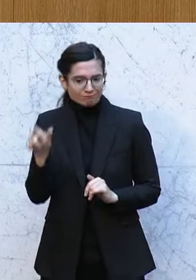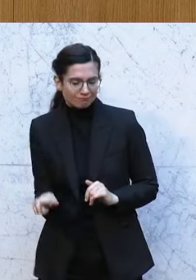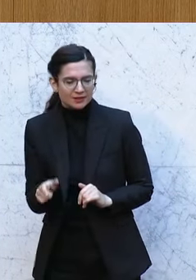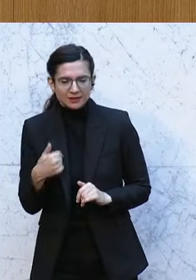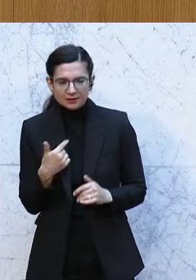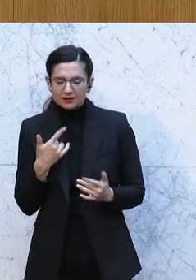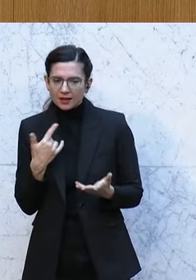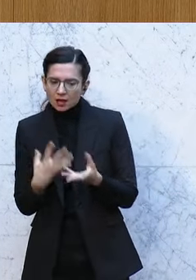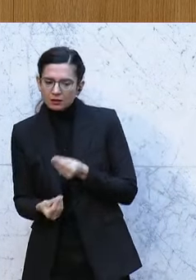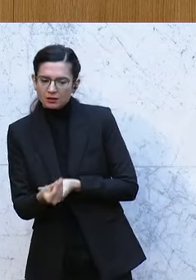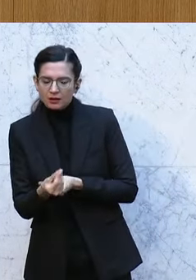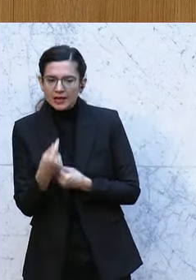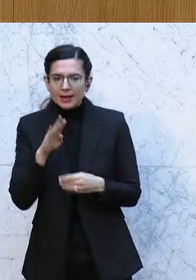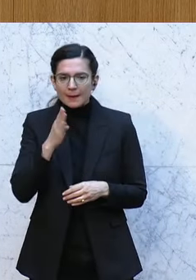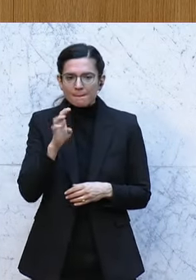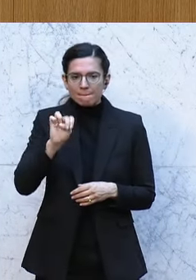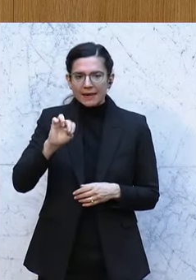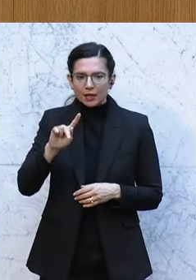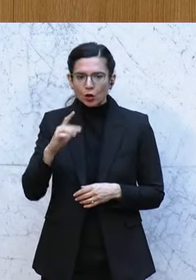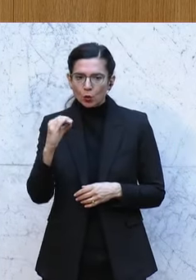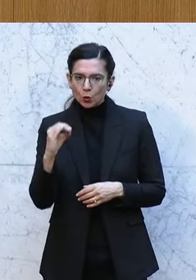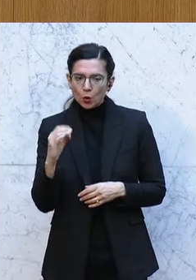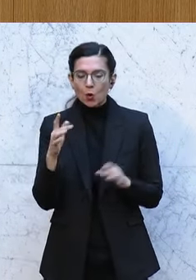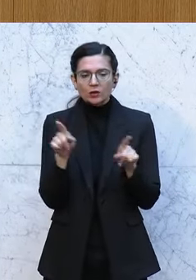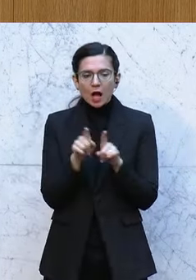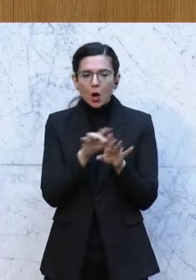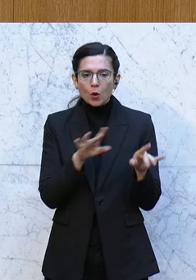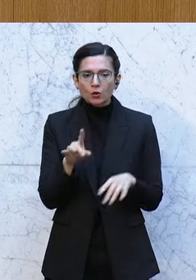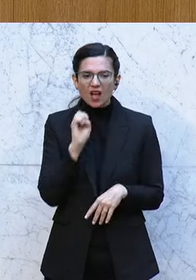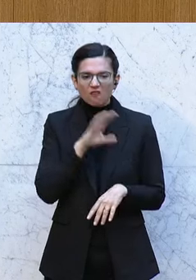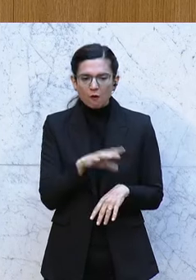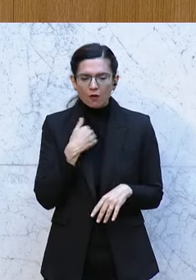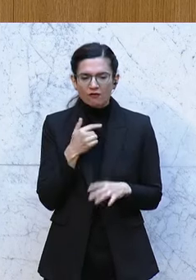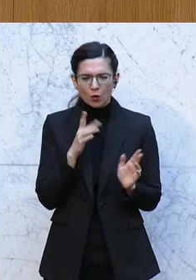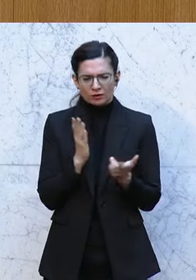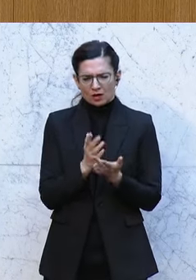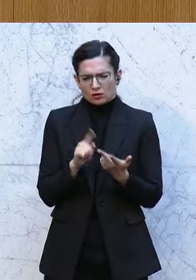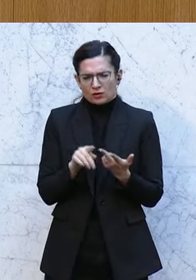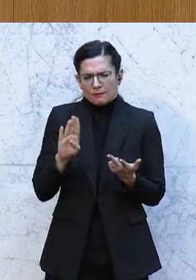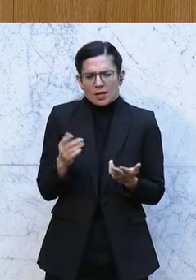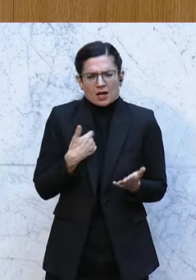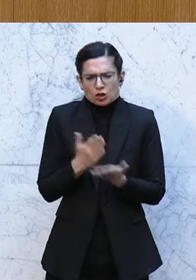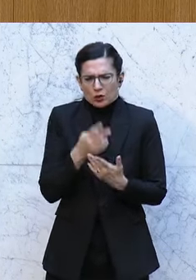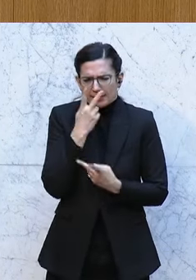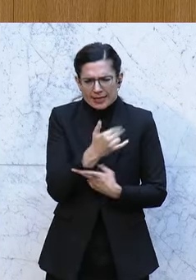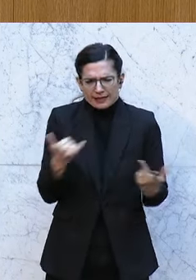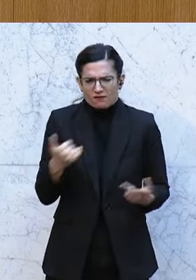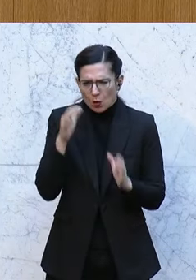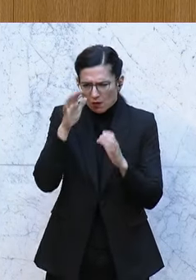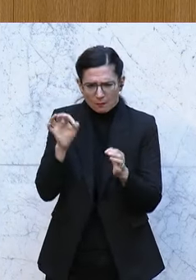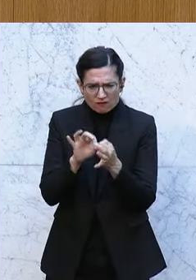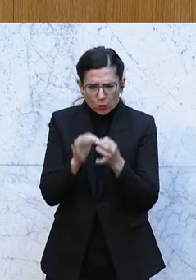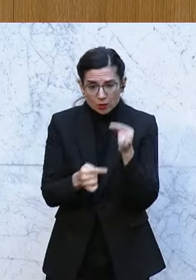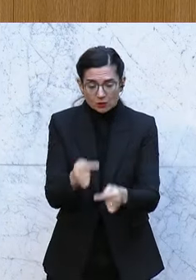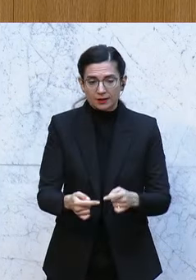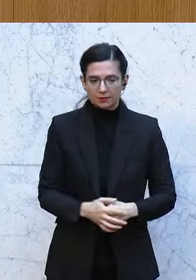nicht nur bei Benko und Wolf, sondern auch bei anderen. Und wir haben bei Pira gesehen, wie die ÖVP funktioniert. Die SPÖ bringt eine Anfrage ein